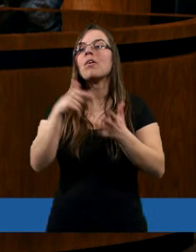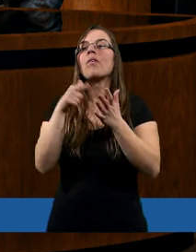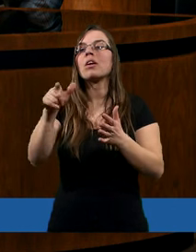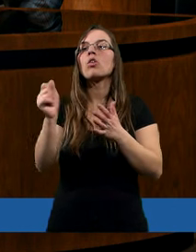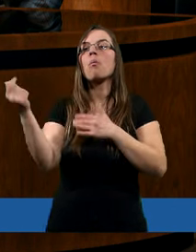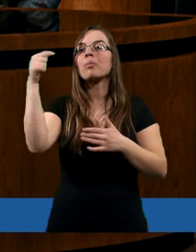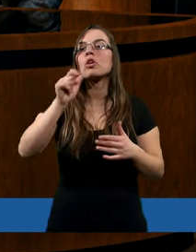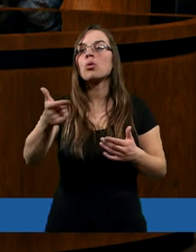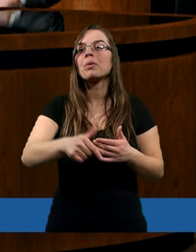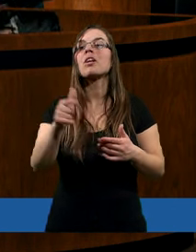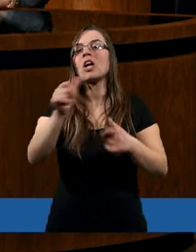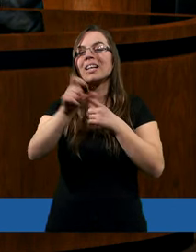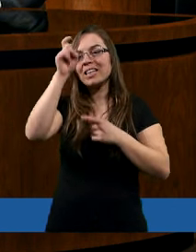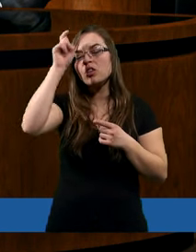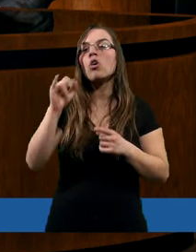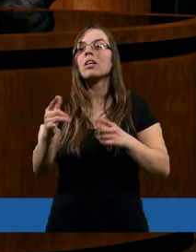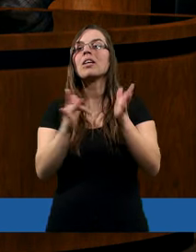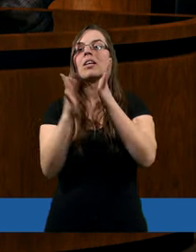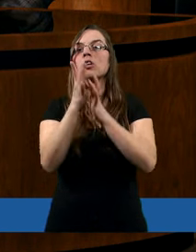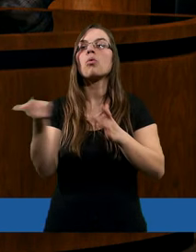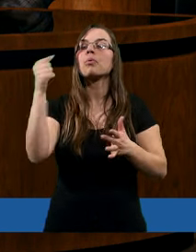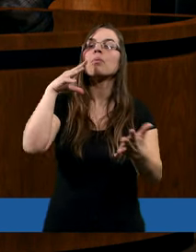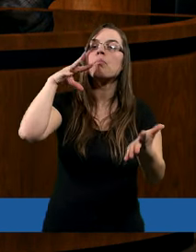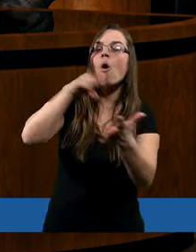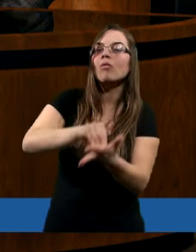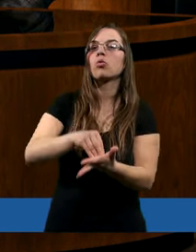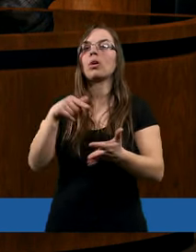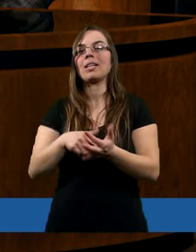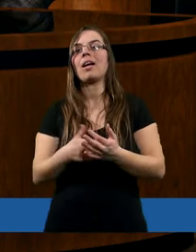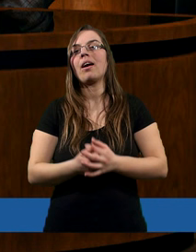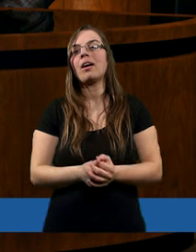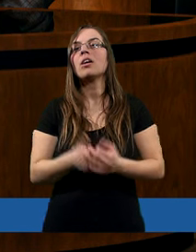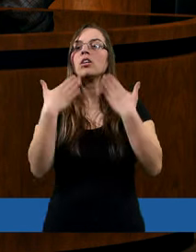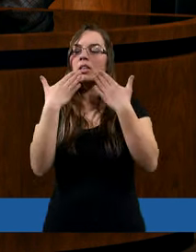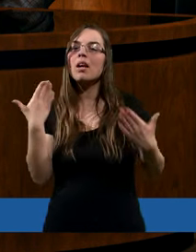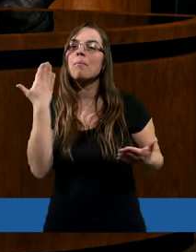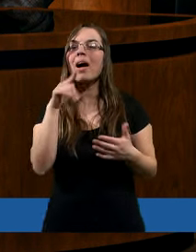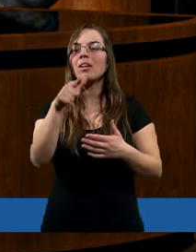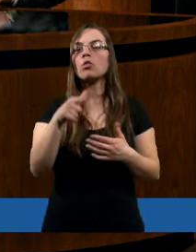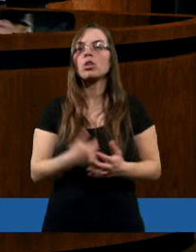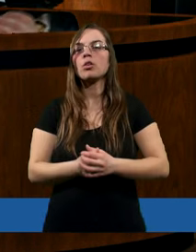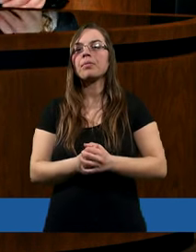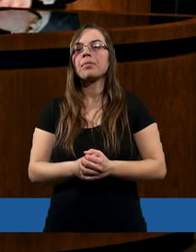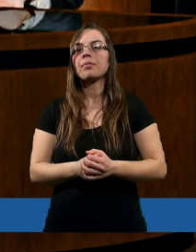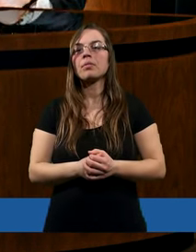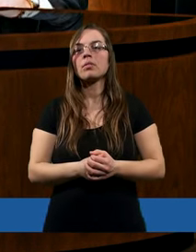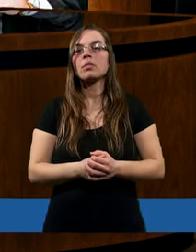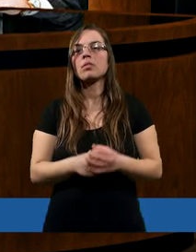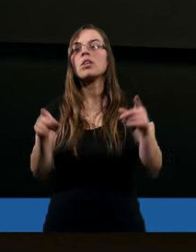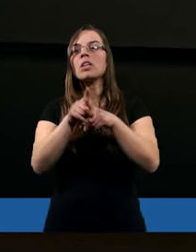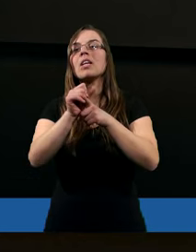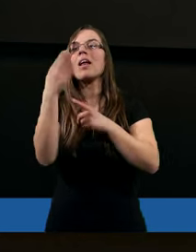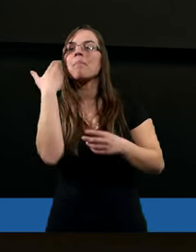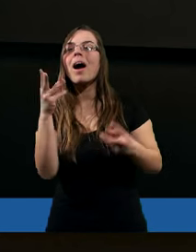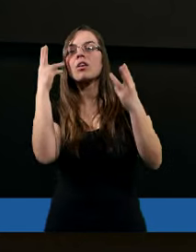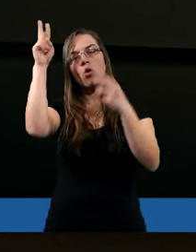boskiej, która przyjdzie. On już jest ostatnio, a potem Jezus Chrystus przychodzi powtórnie. Tak, dziękuję. Dziękuję za tę myśl. No to jest